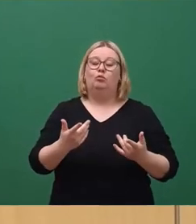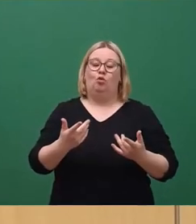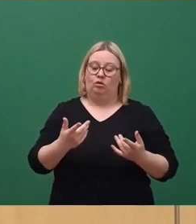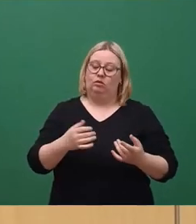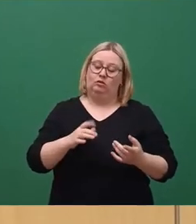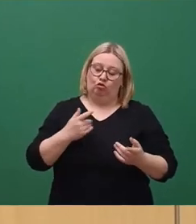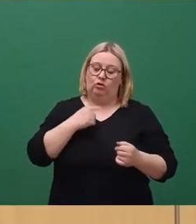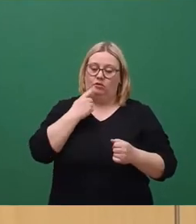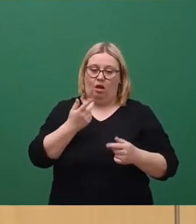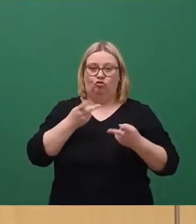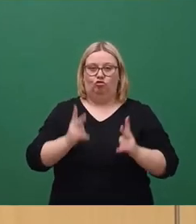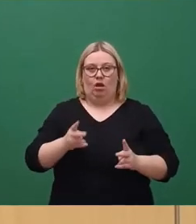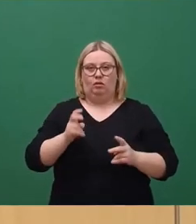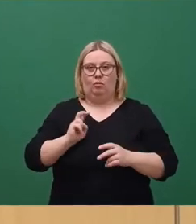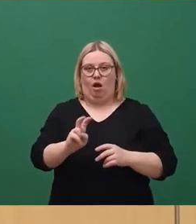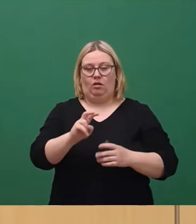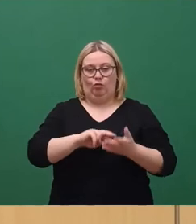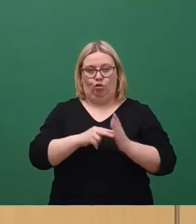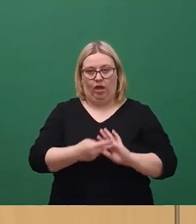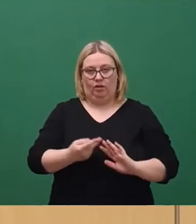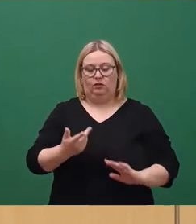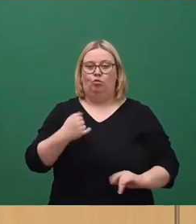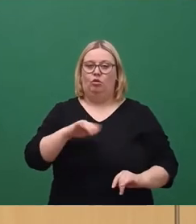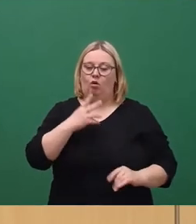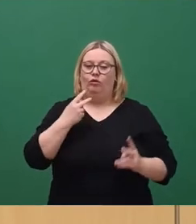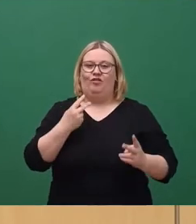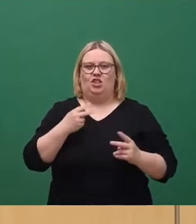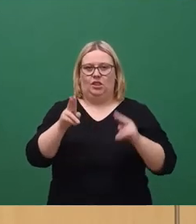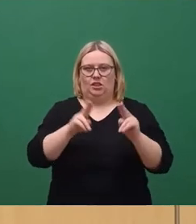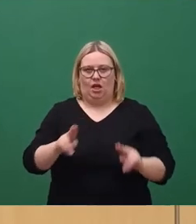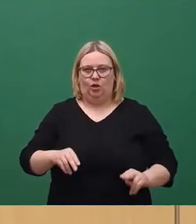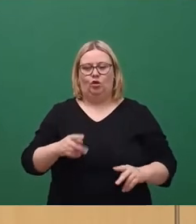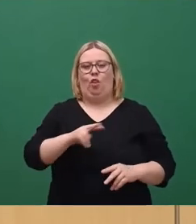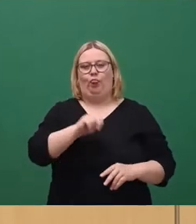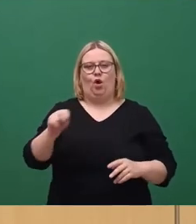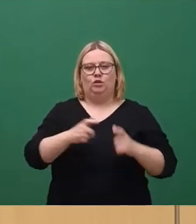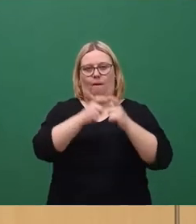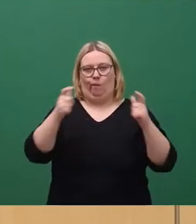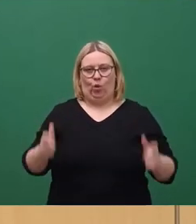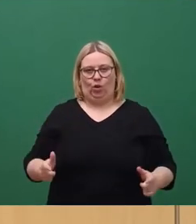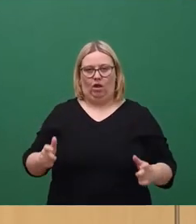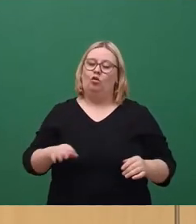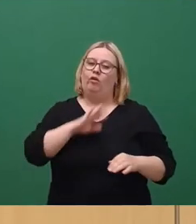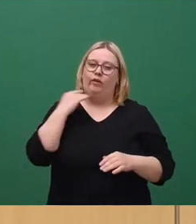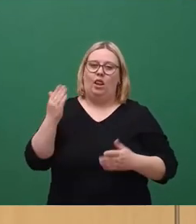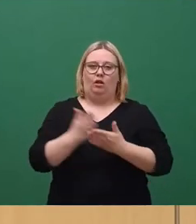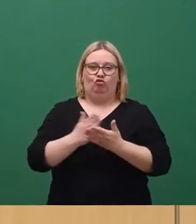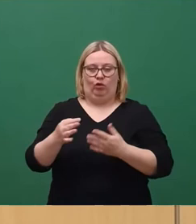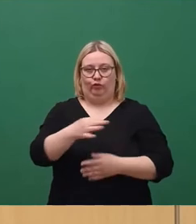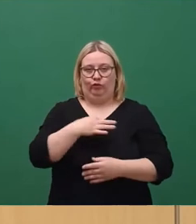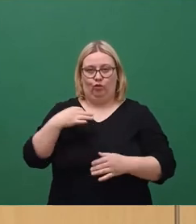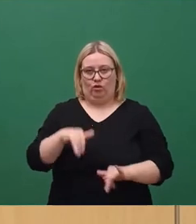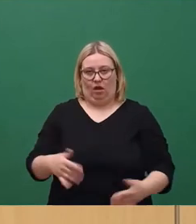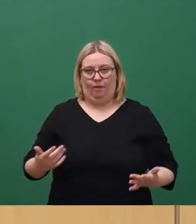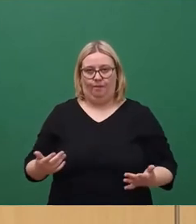das Stadtbahnprojekt, hier insbesondere die notwendige Sanierung der Nossner Brücke, warten noch wichtige Entscheidungen auf uns. Ich